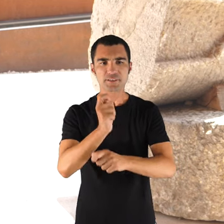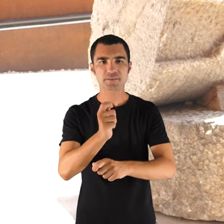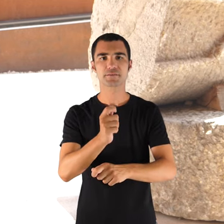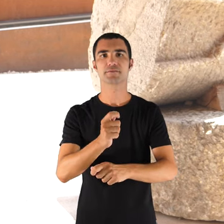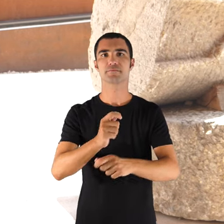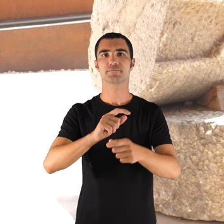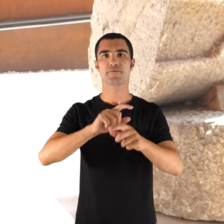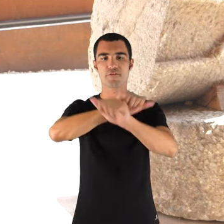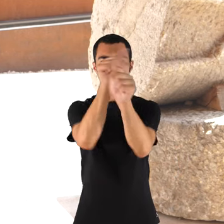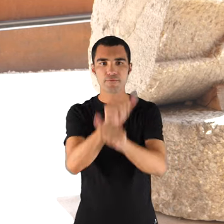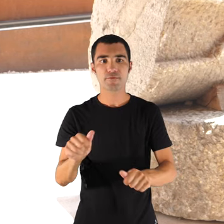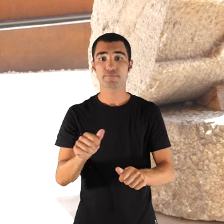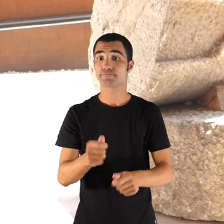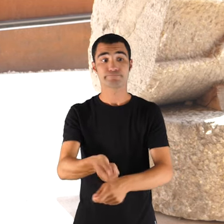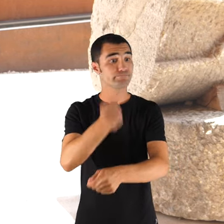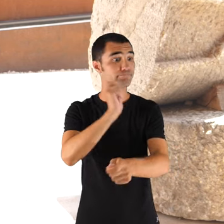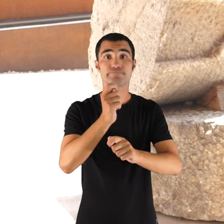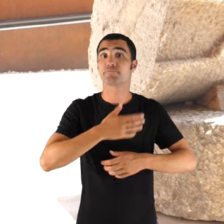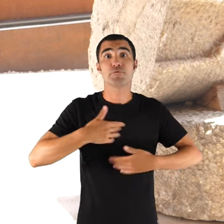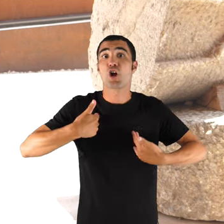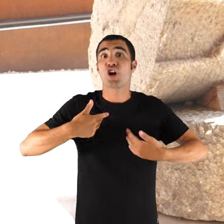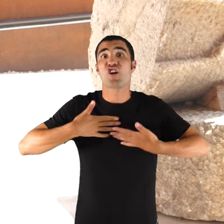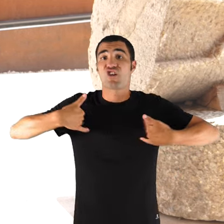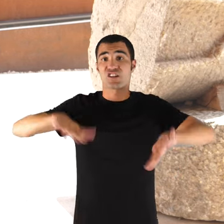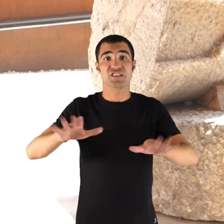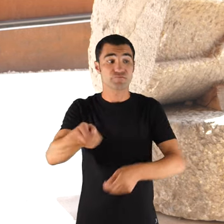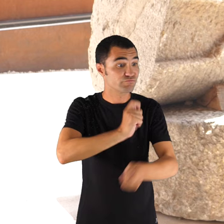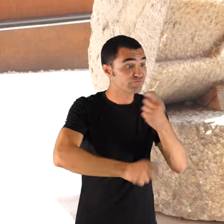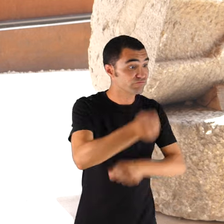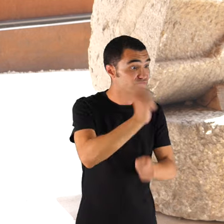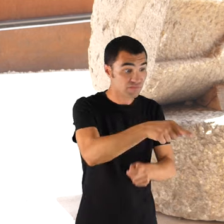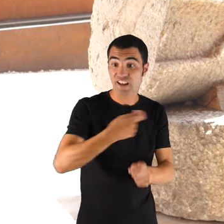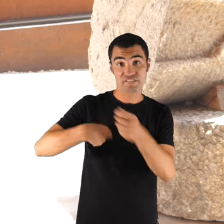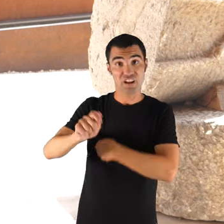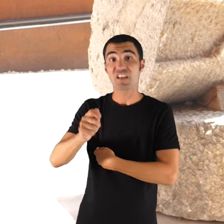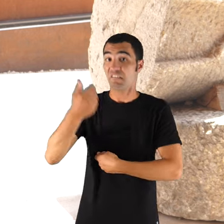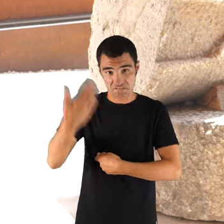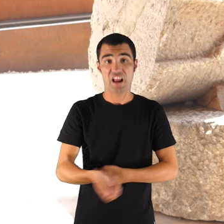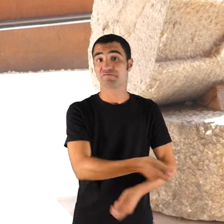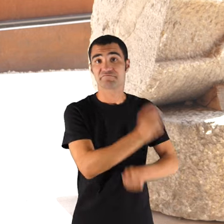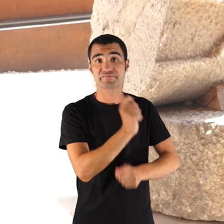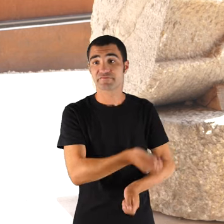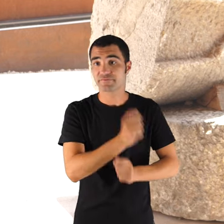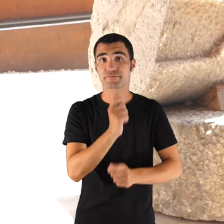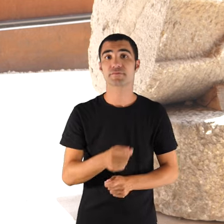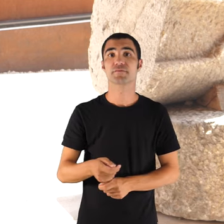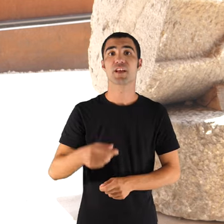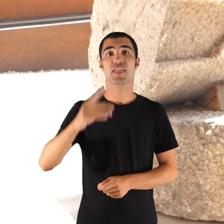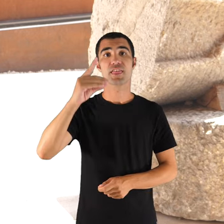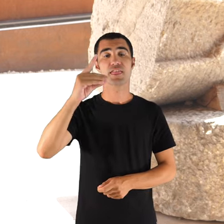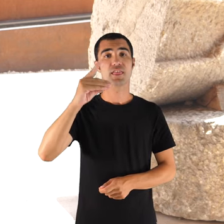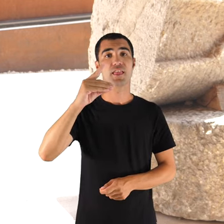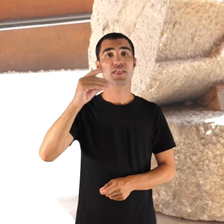agafar el que podies vendre. o sigui, per exemple, era més valorat